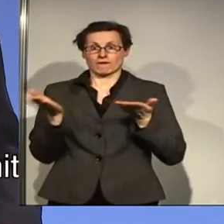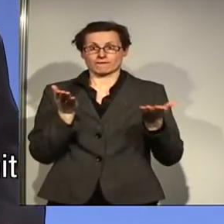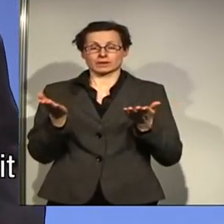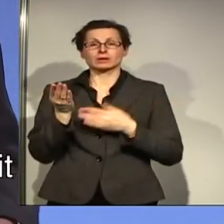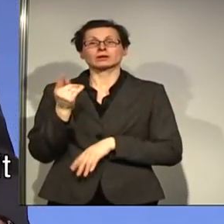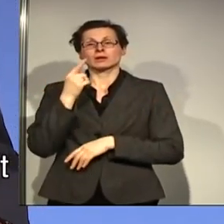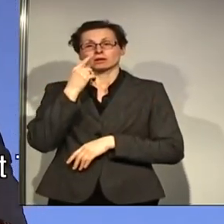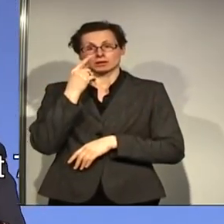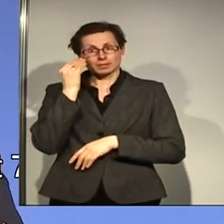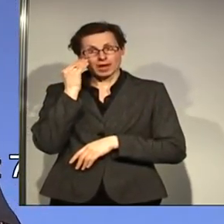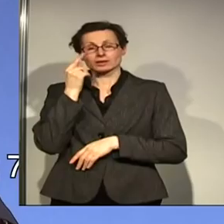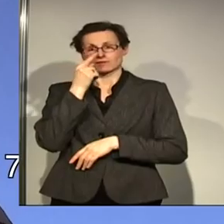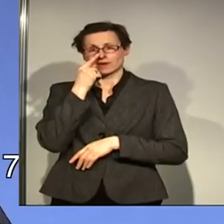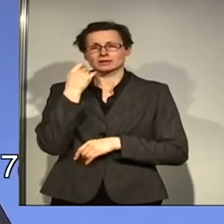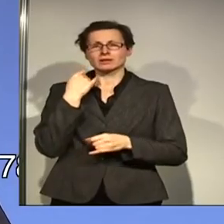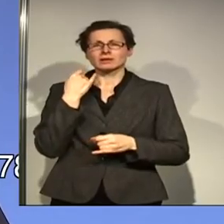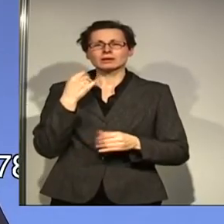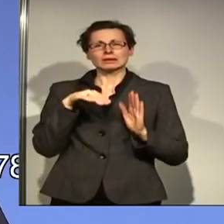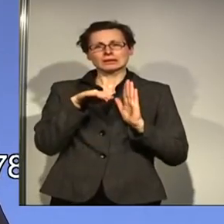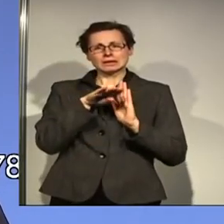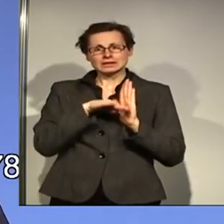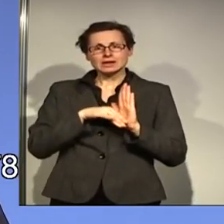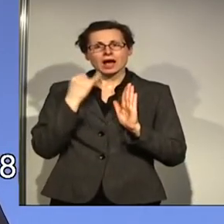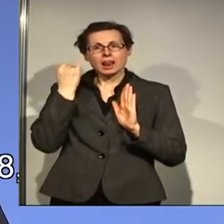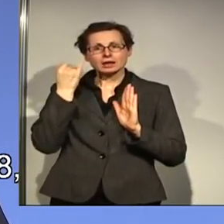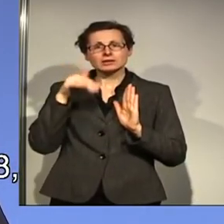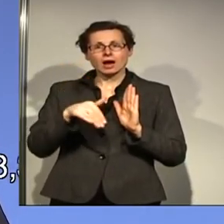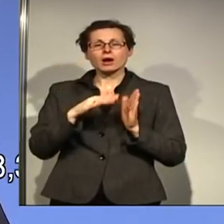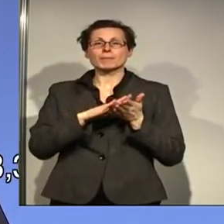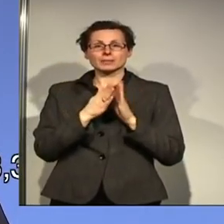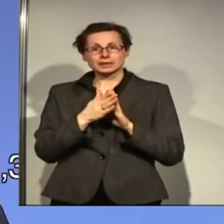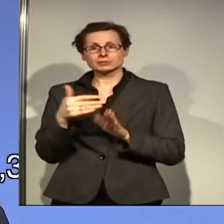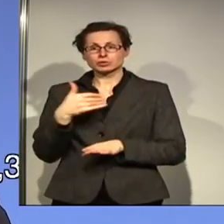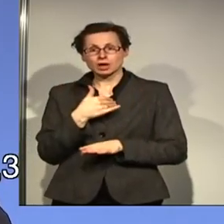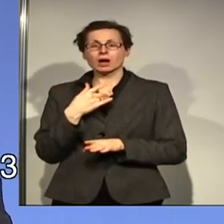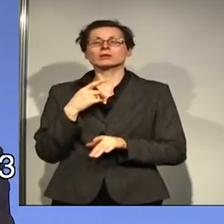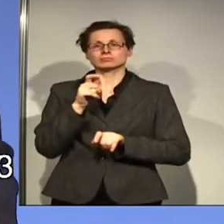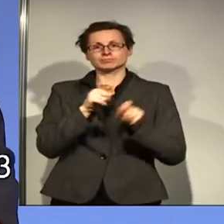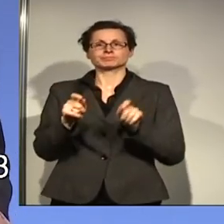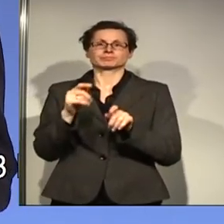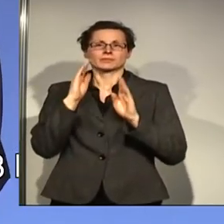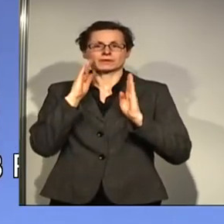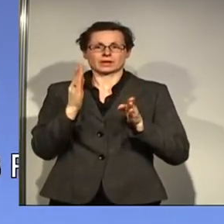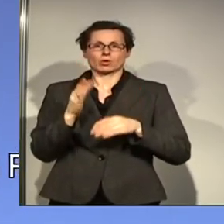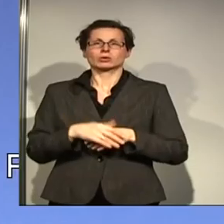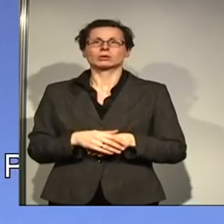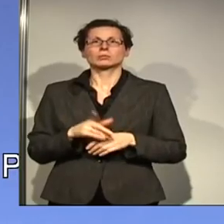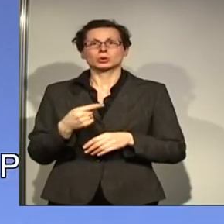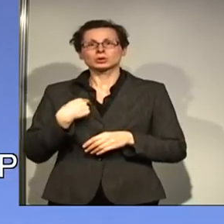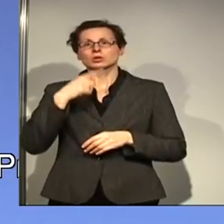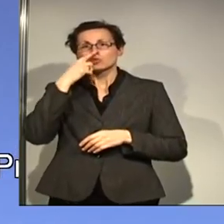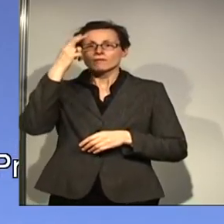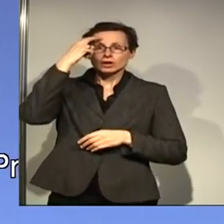Leidenschaft die Herzen der Menschen erreicht, aber auch Pragmatismus braucht, damit der eigene Verstand den Weg in die Herzen nicht